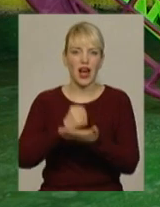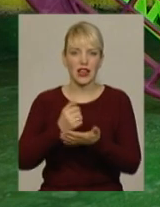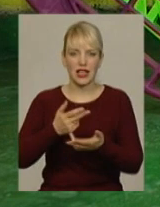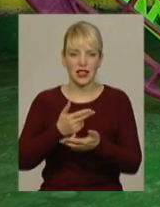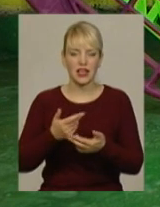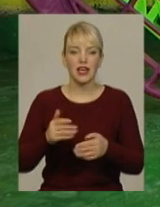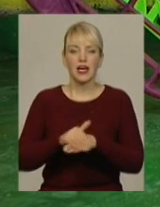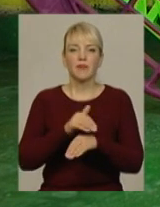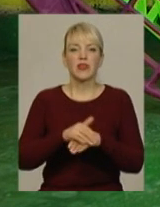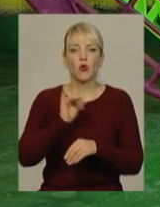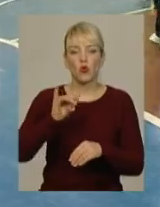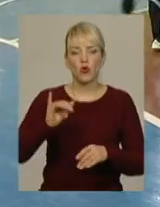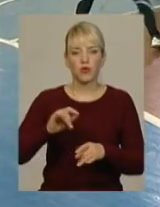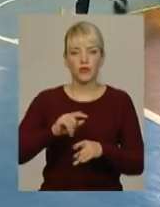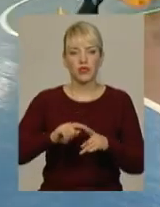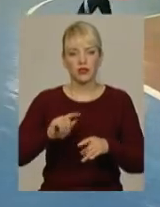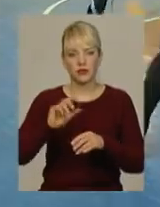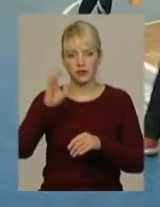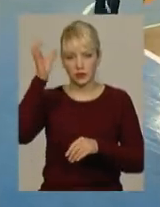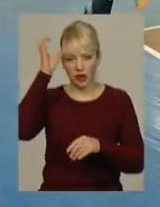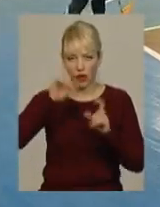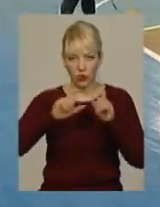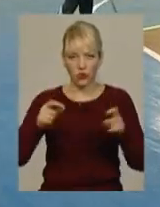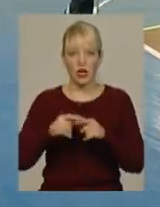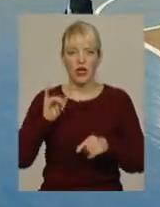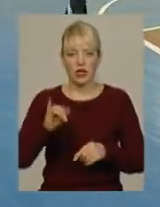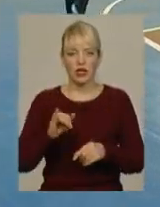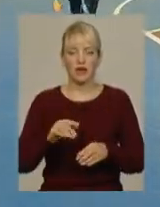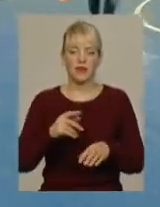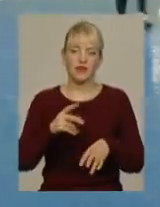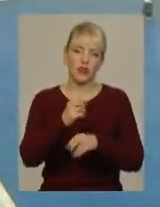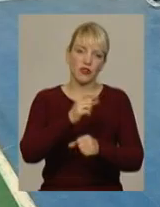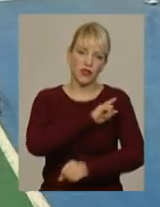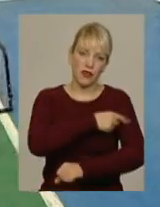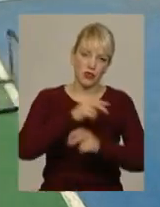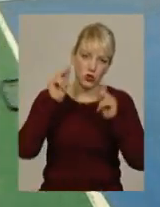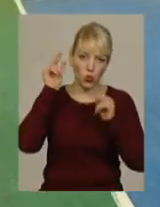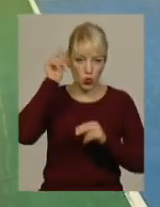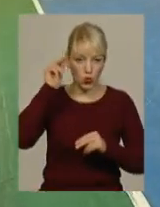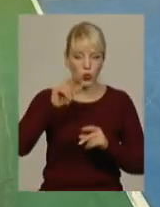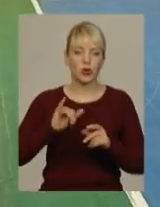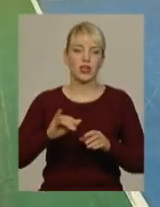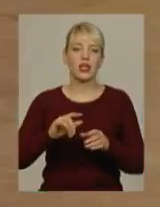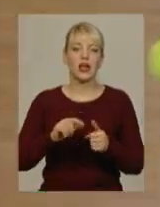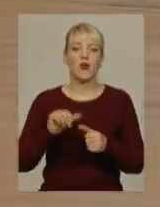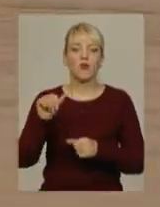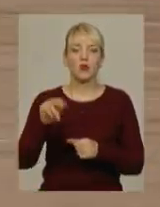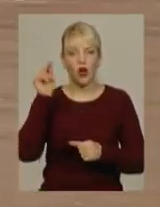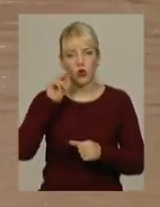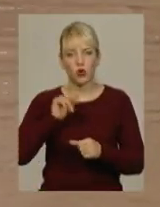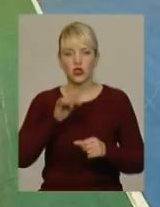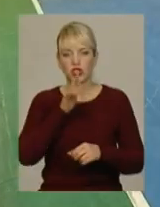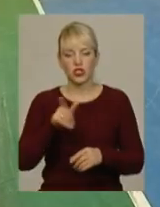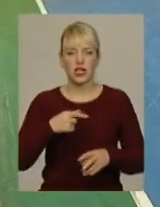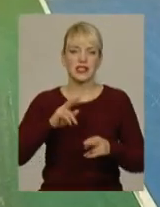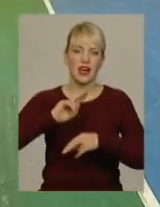як рекомендовані в якості занять на уроках фізичного виховання та в позаурочний час, підтвердила науковий співробітник відомства Галина Коломоєць. Це фризбі,